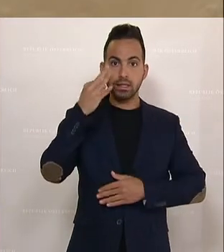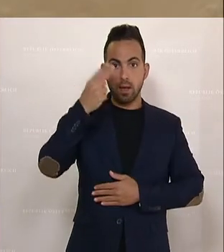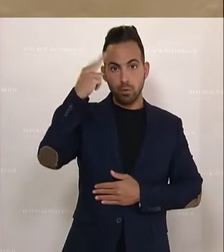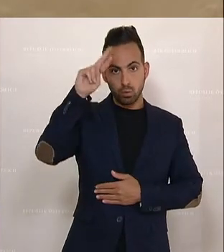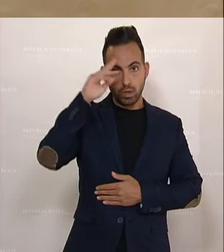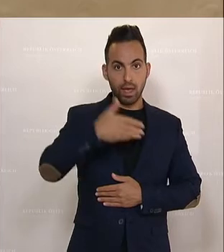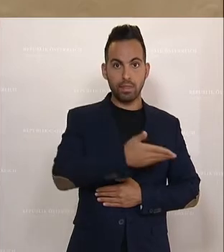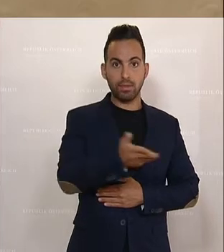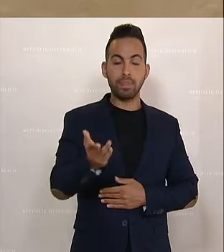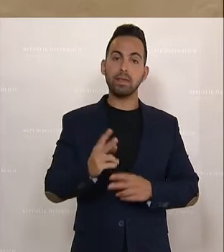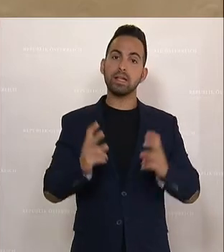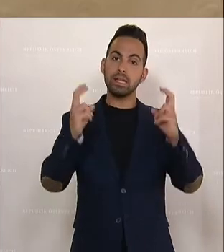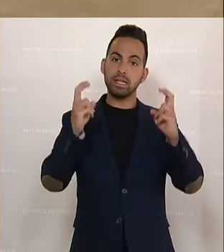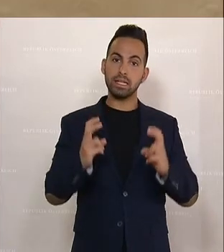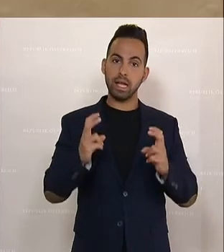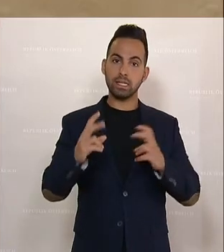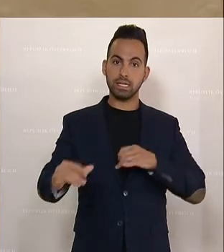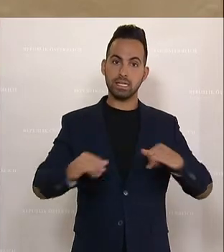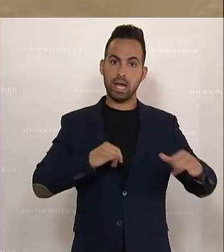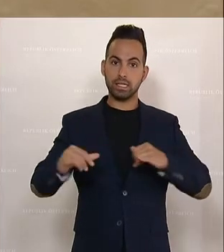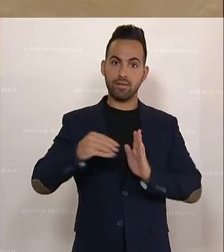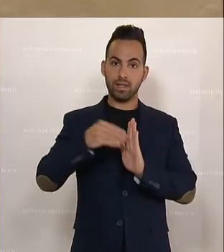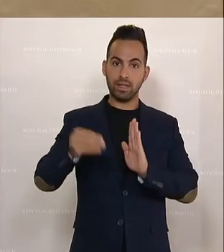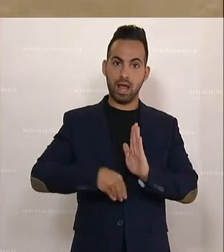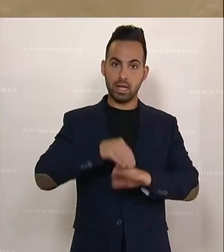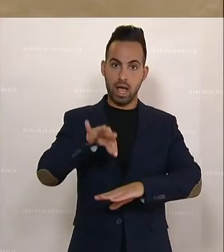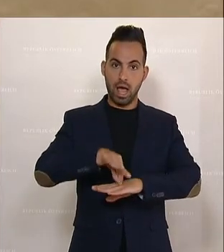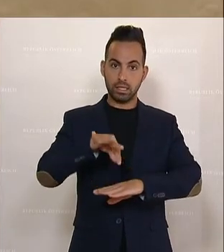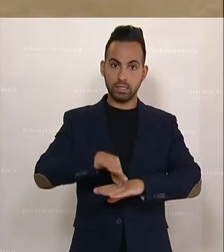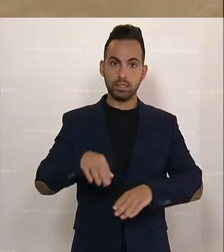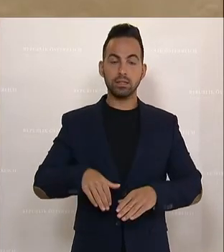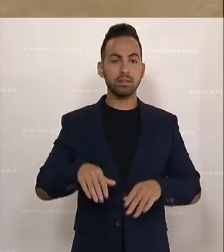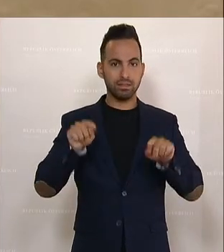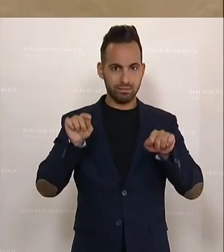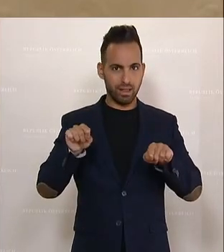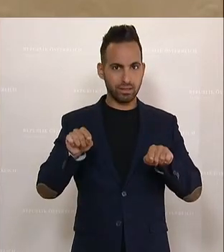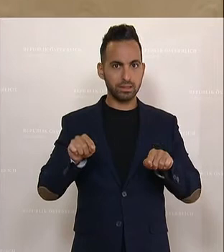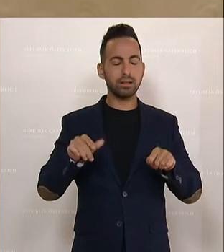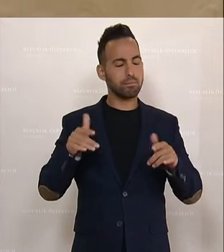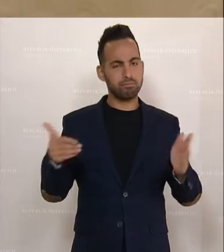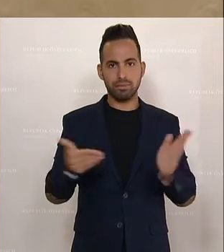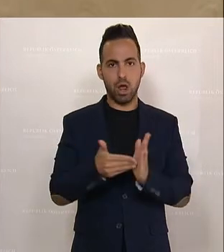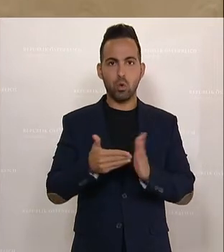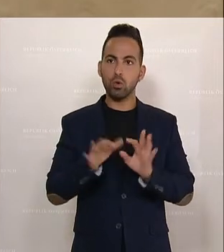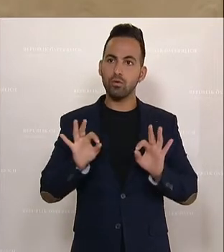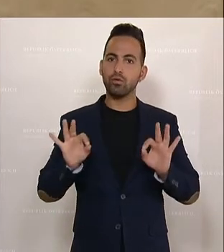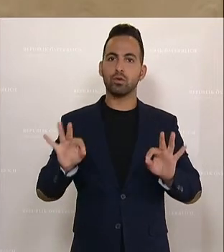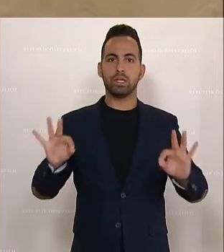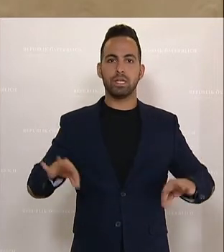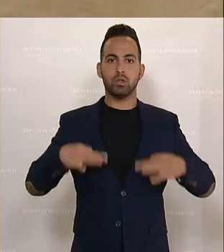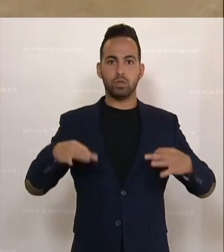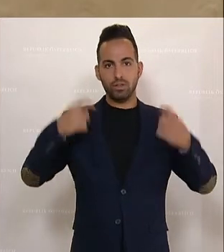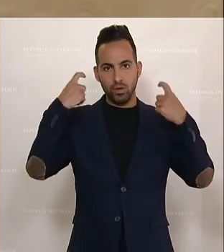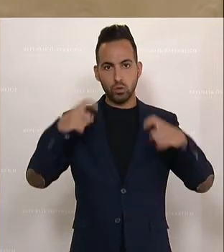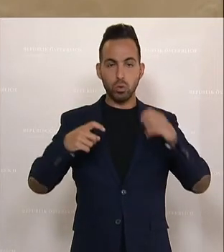die niedergelassenen Kassenvertragsärztinnen und Ärzte sind das Rückgrat der Gesundheitsversorgung bei